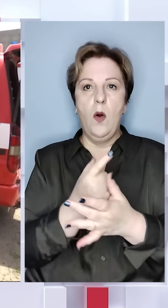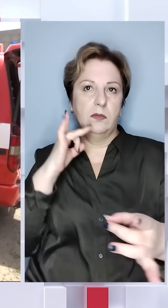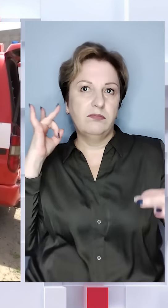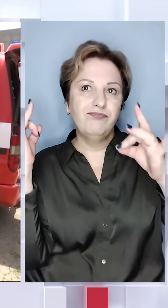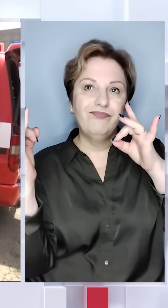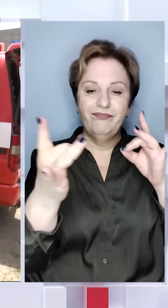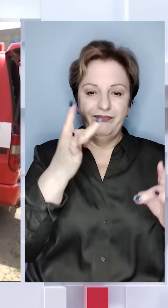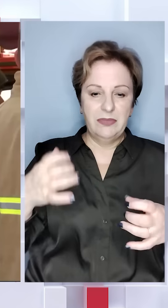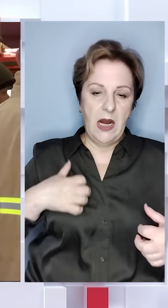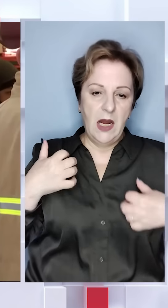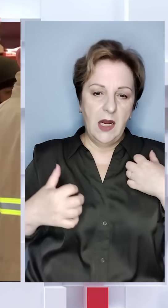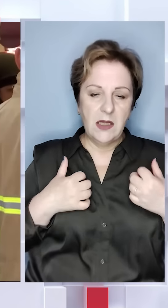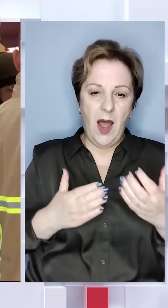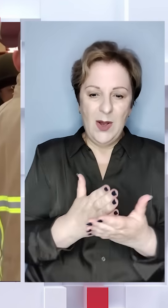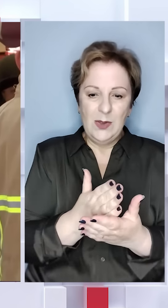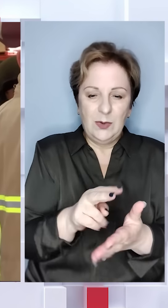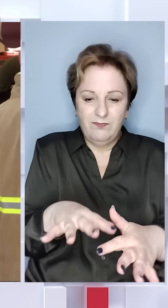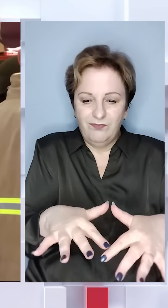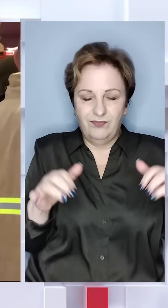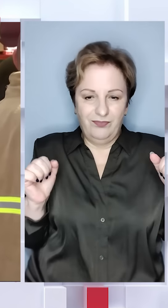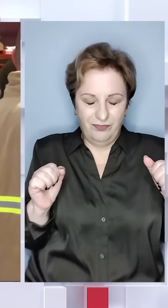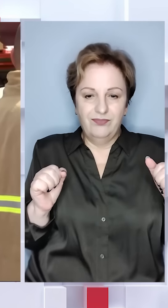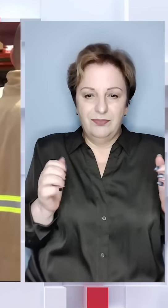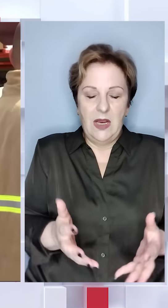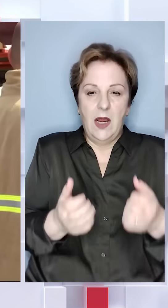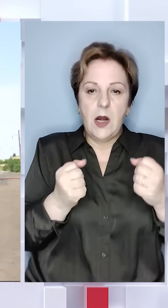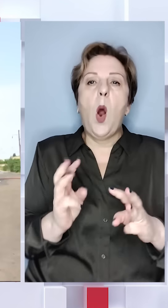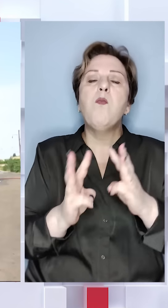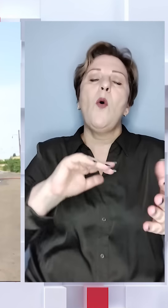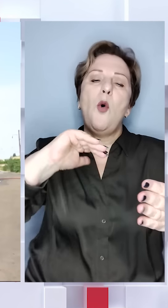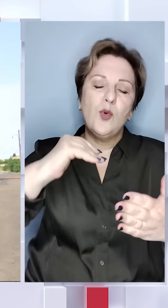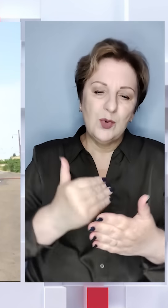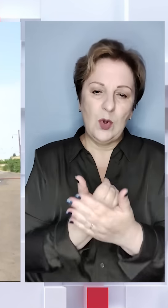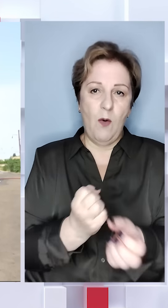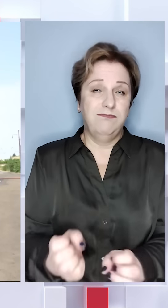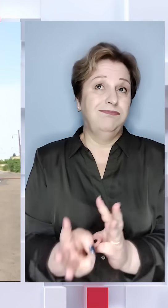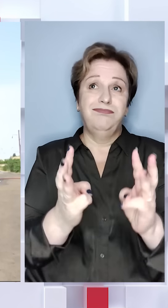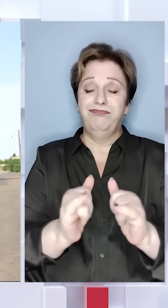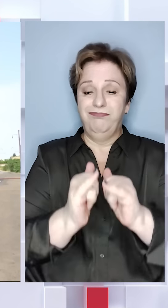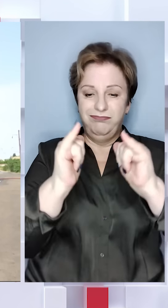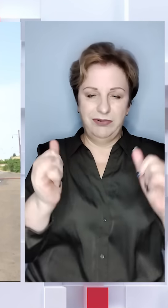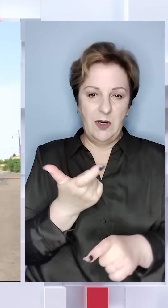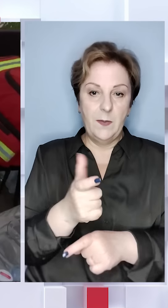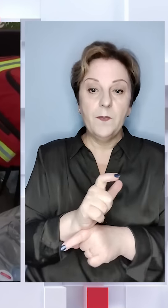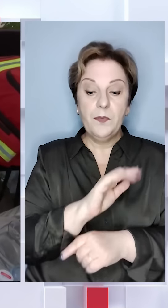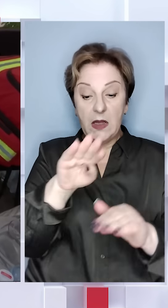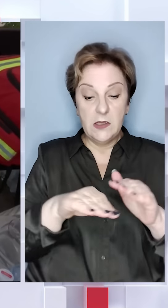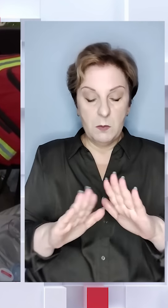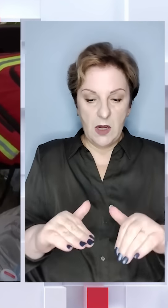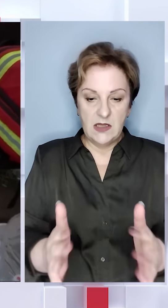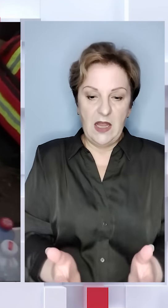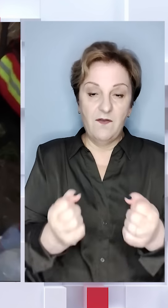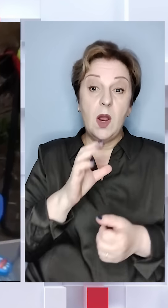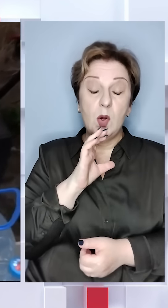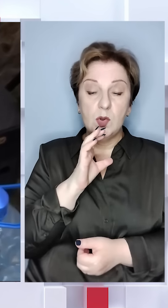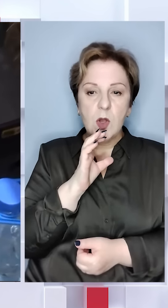повітряної тривоги. Рятувальникам довелося відійти на безпечну відстань і пожежу знову спалахнула ще більше. З-під завалів